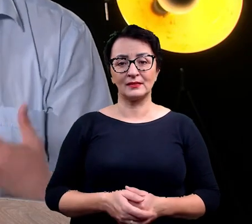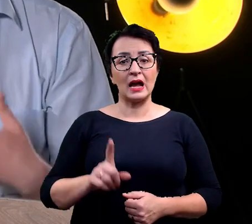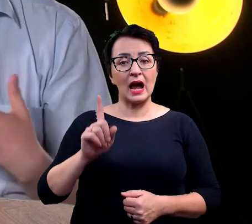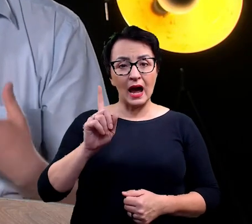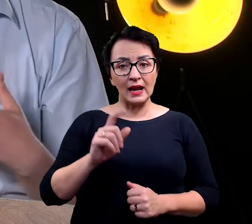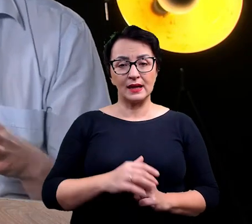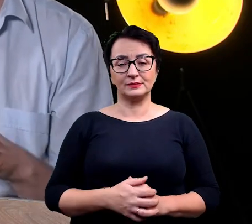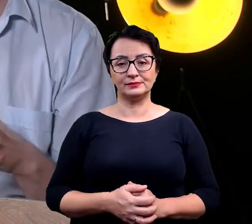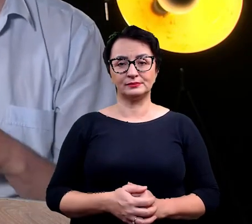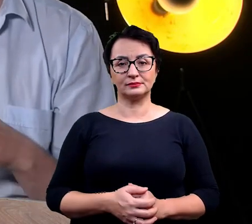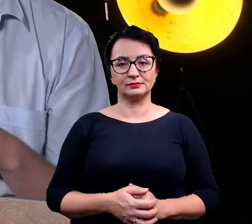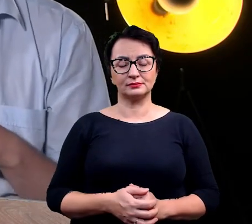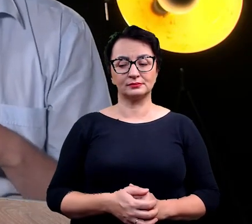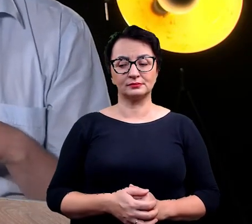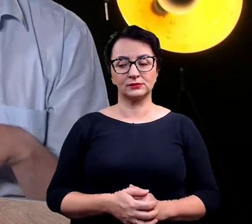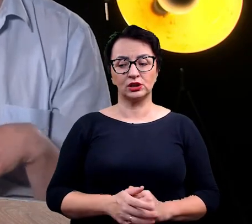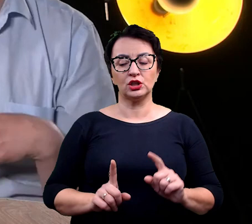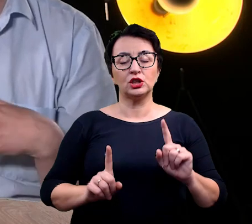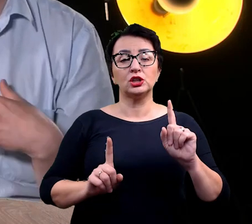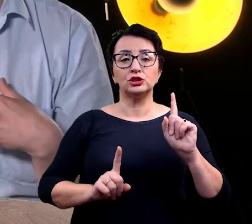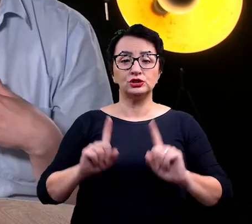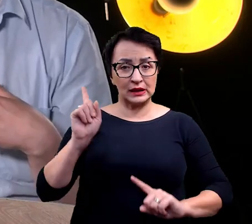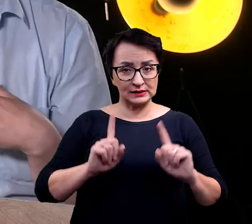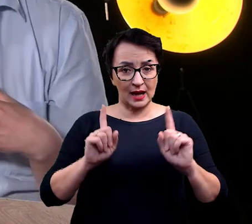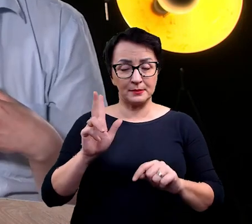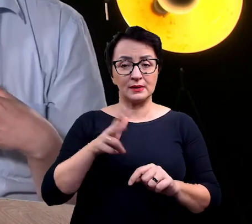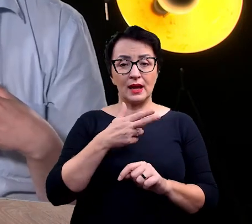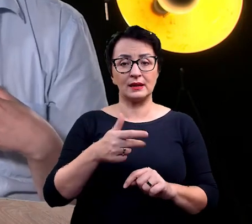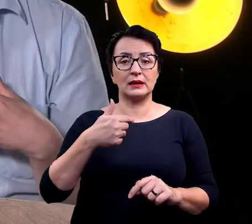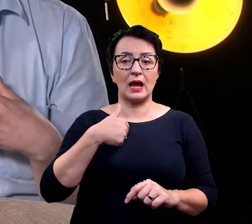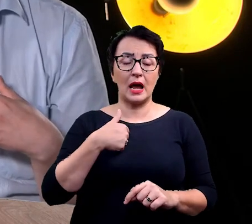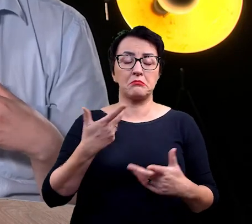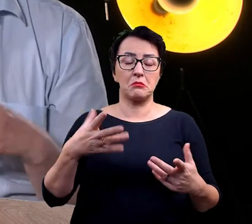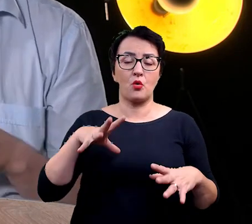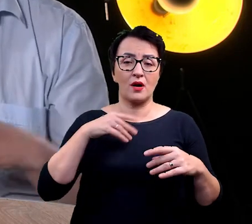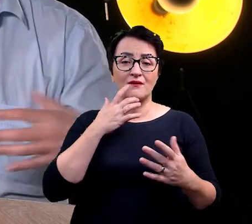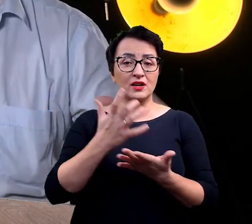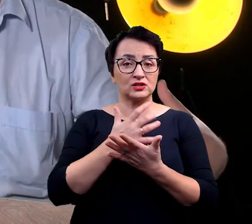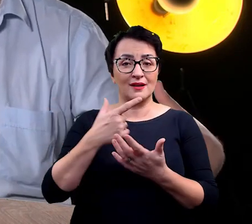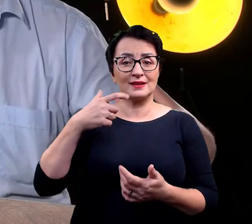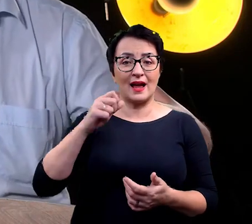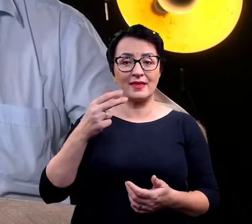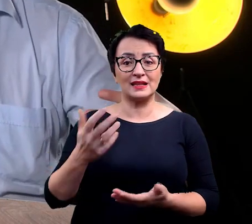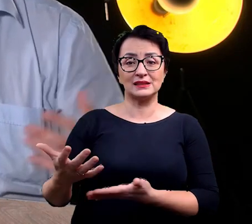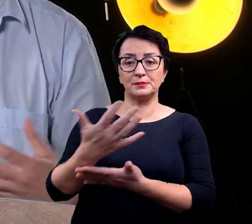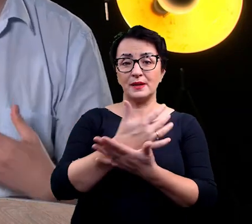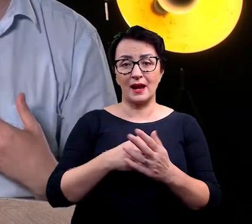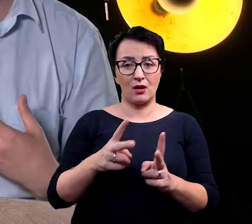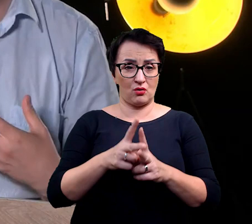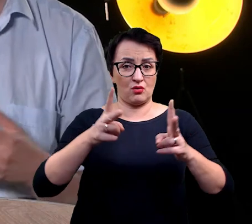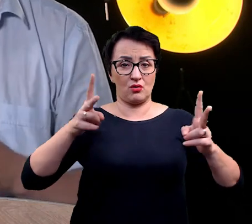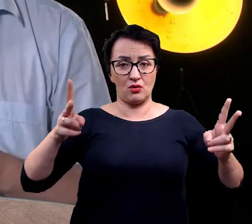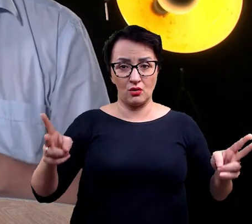czasami, kiedy mogę wykorzystać dane, które były zbierane przez pewien okres czasu, to